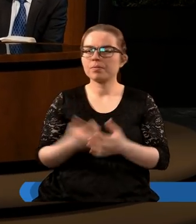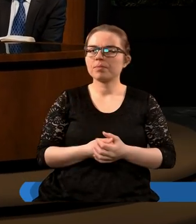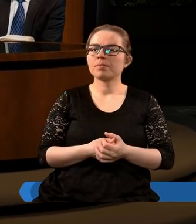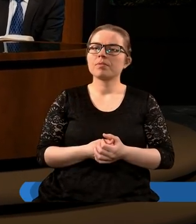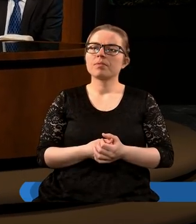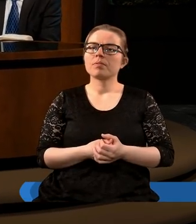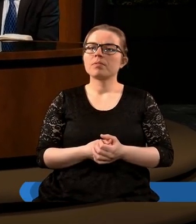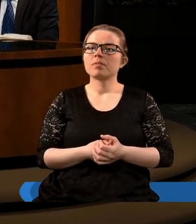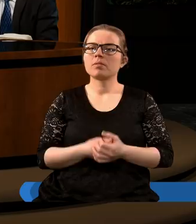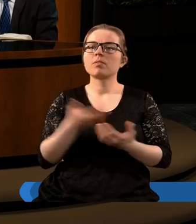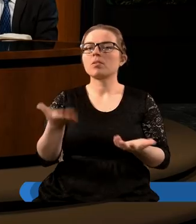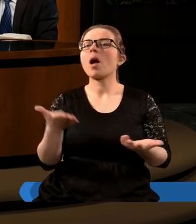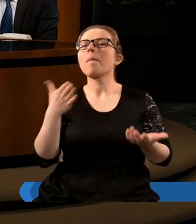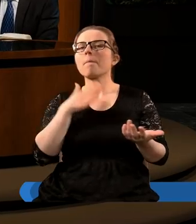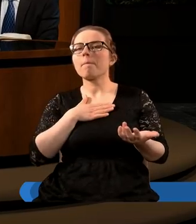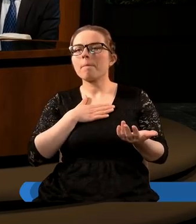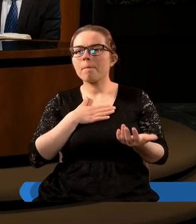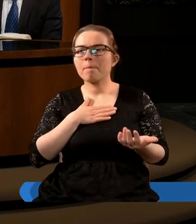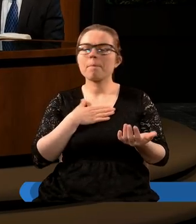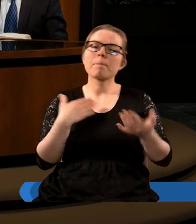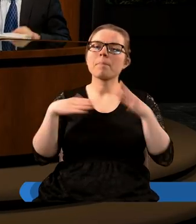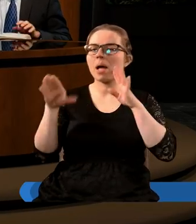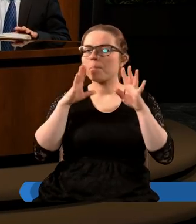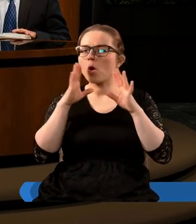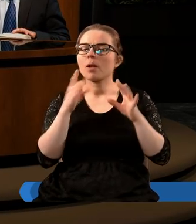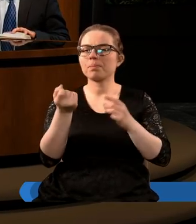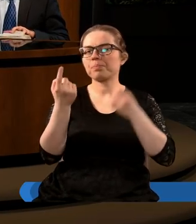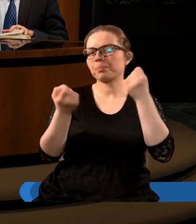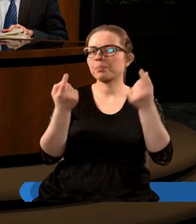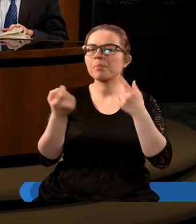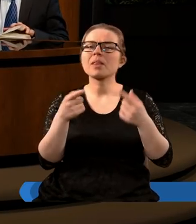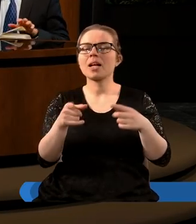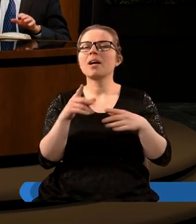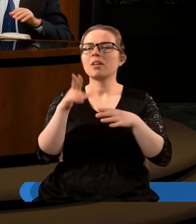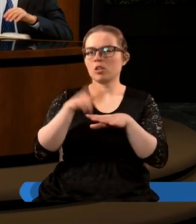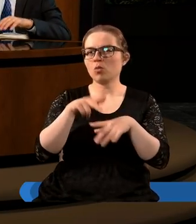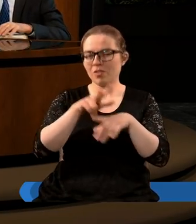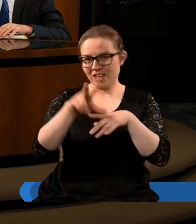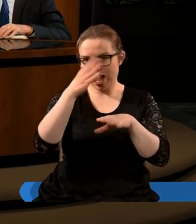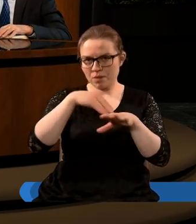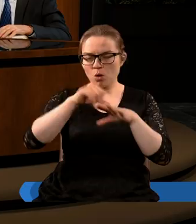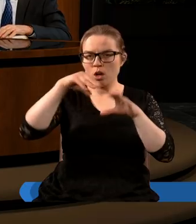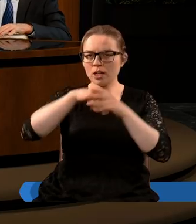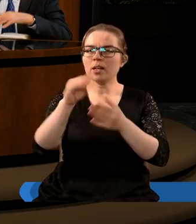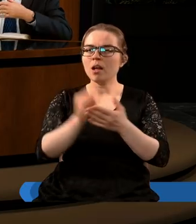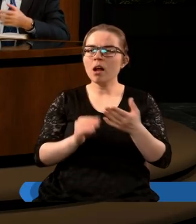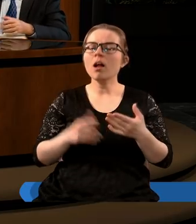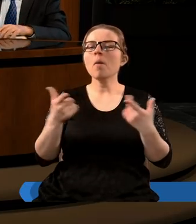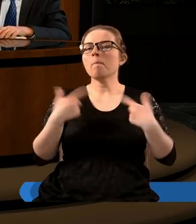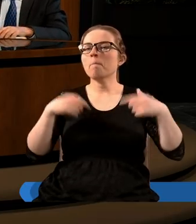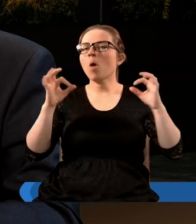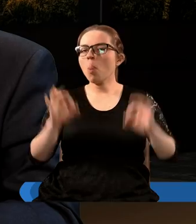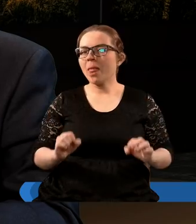Jacek. Czyli mamy podobne zjawisko, jakie znajdowaliśmy w trzynastym rozdziale, prawda? Gdzie pewna